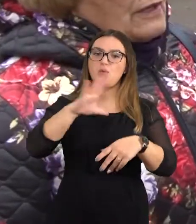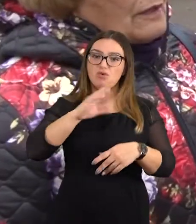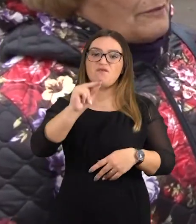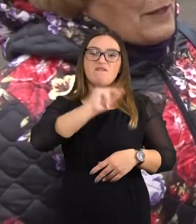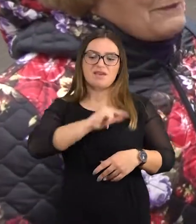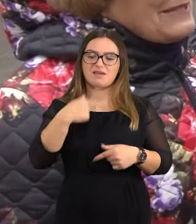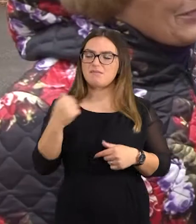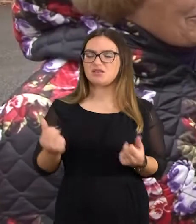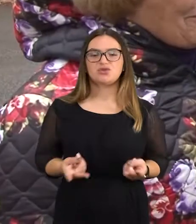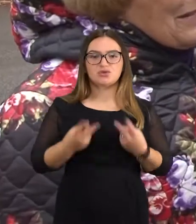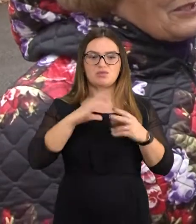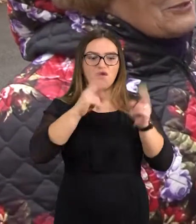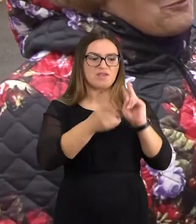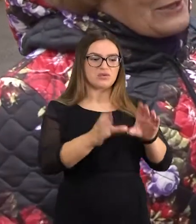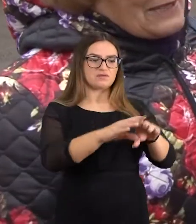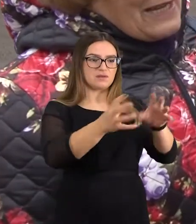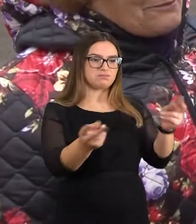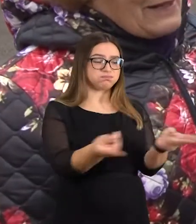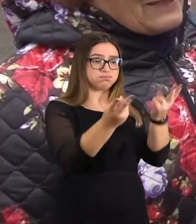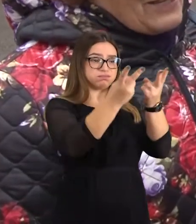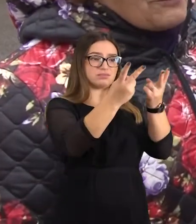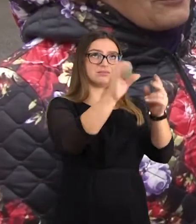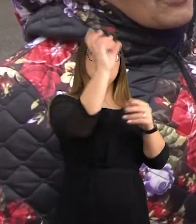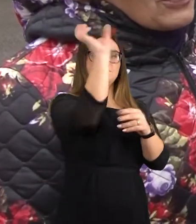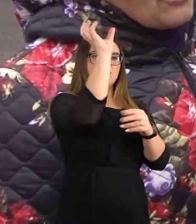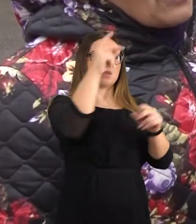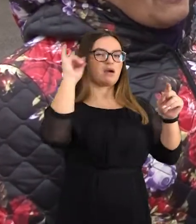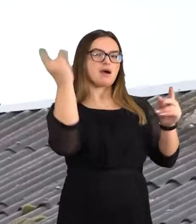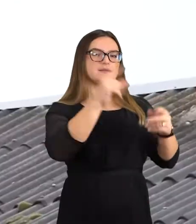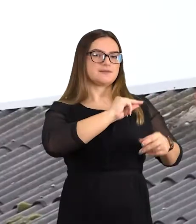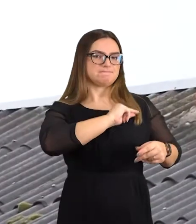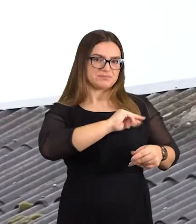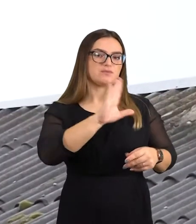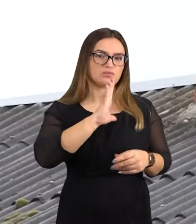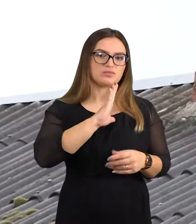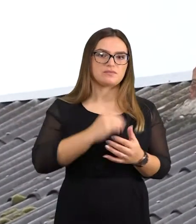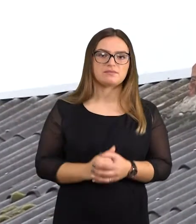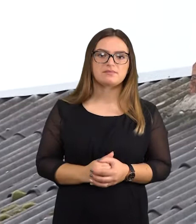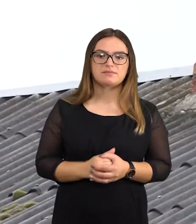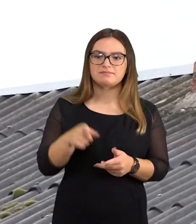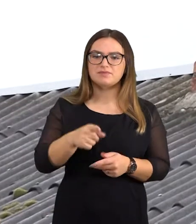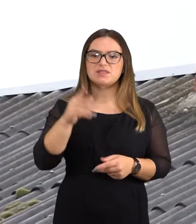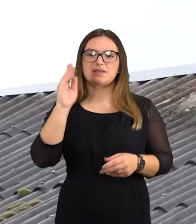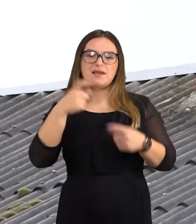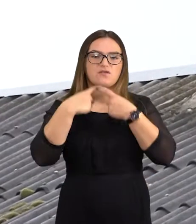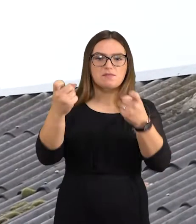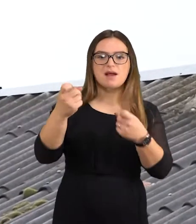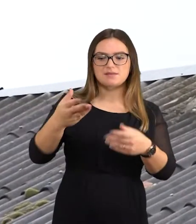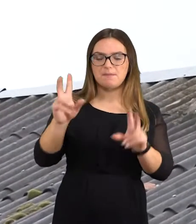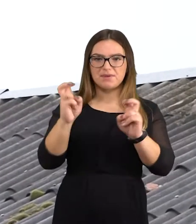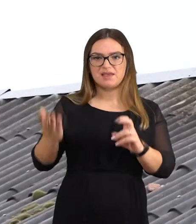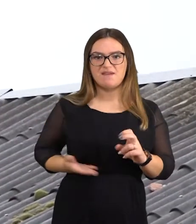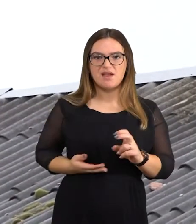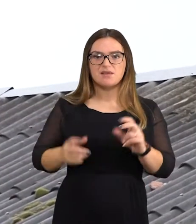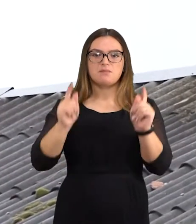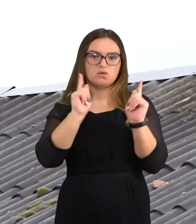suveikė, labai apsidžiaugiam, nes puodas nek pradėjo, buvo ušėjus. Prevencinę akciją gyvenkime saugiai, ugnėgesiai vykdo nuo vasario